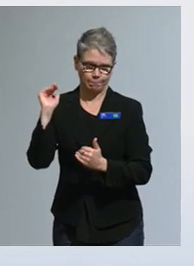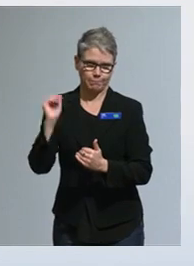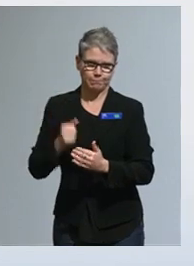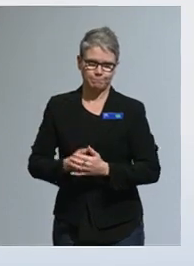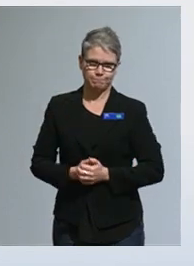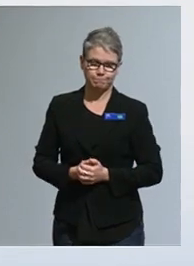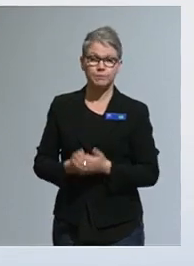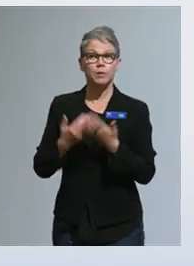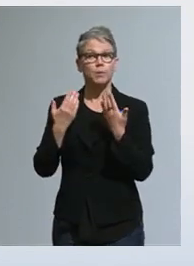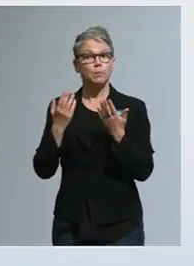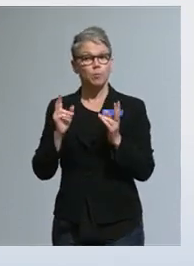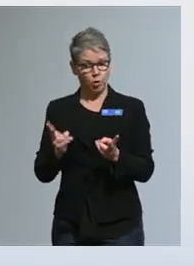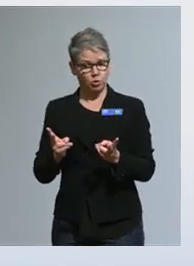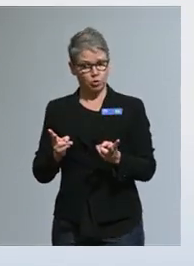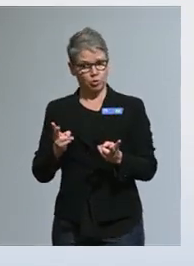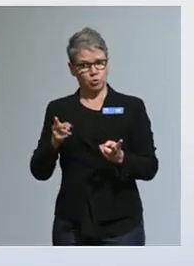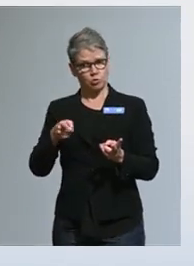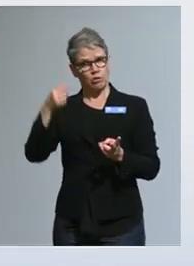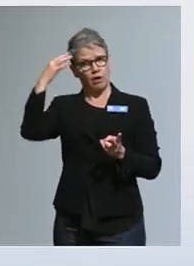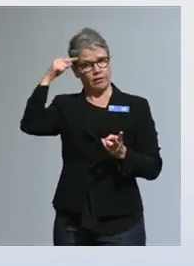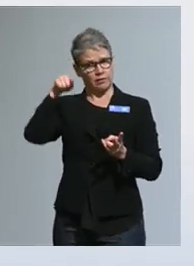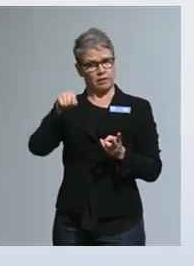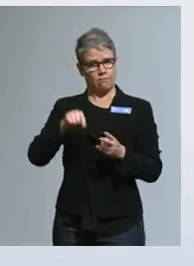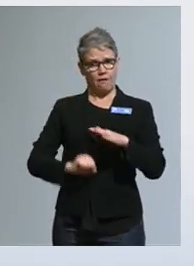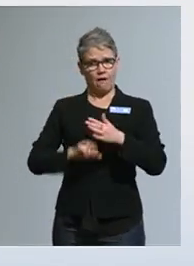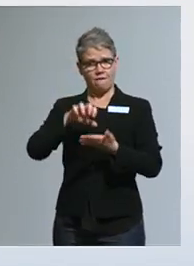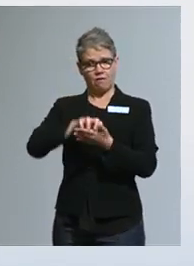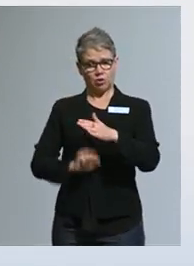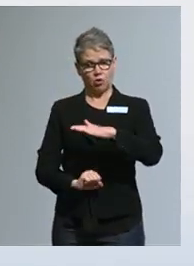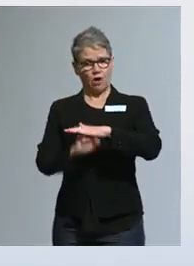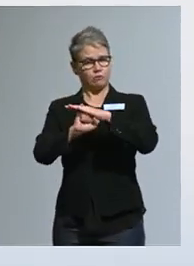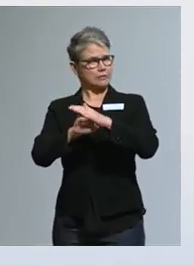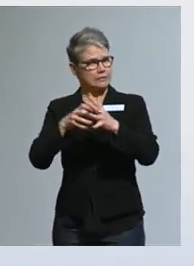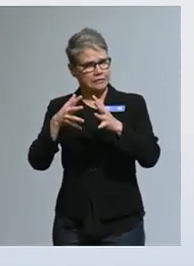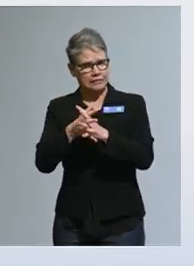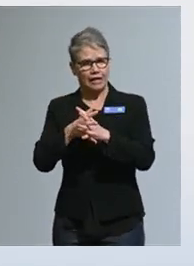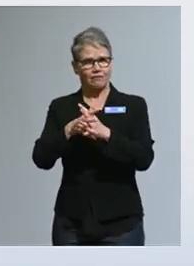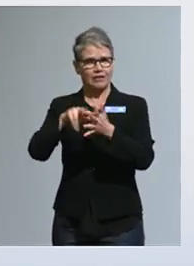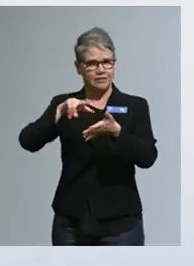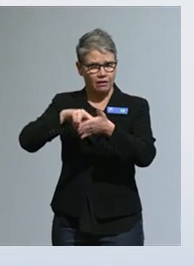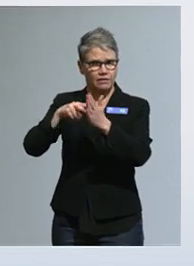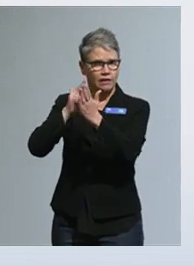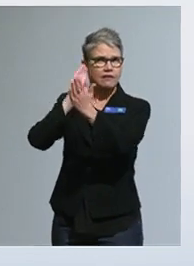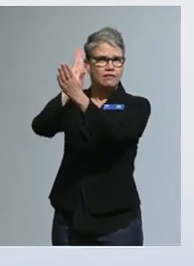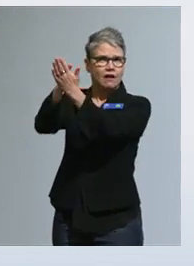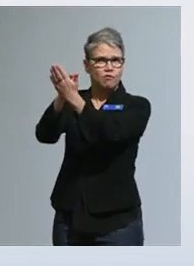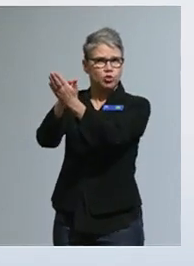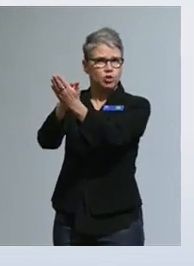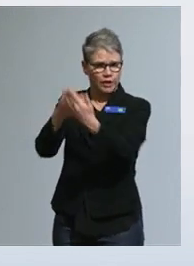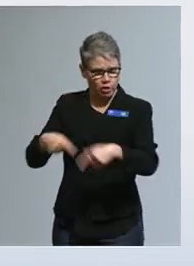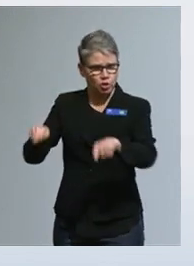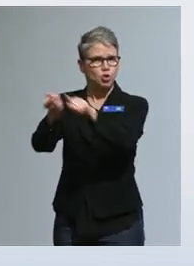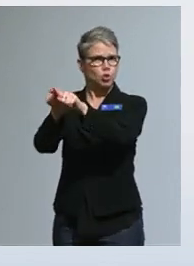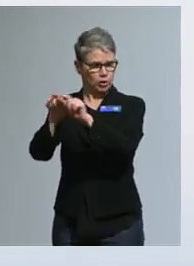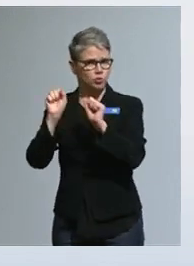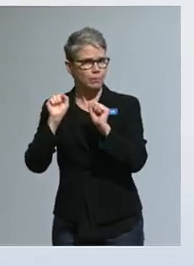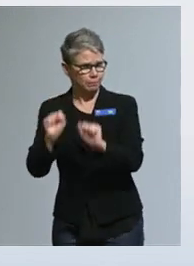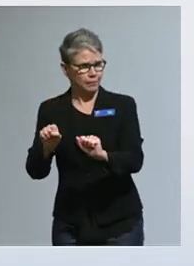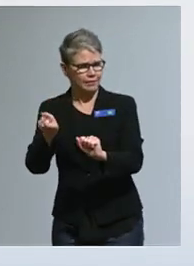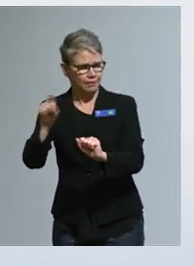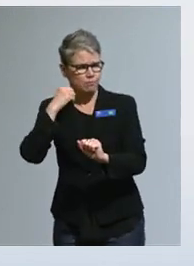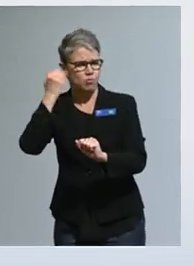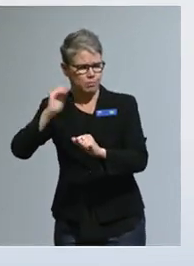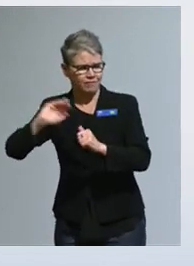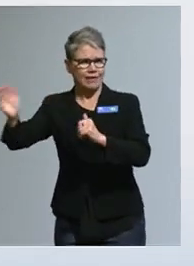Katsomme myös, että valtioavustuksien tulee olla selkeämmin strategisia tavoitteita toteuttavia, ja palaan tähän kohta myöhemmin